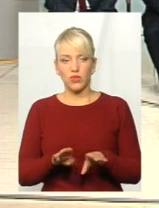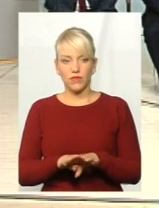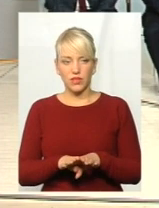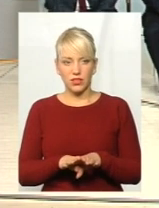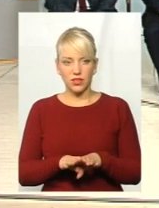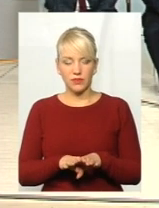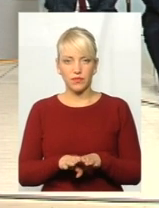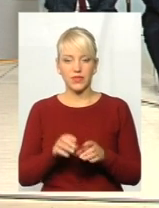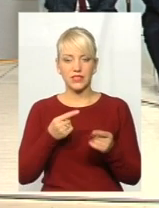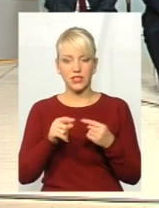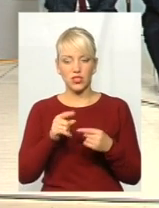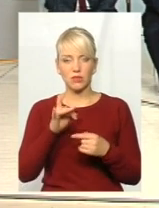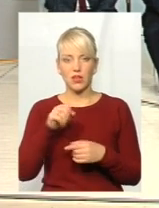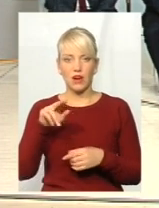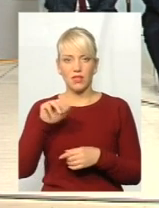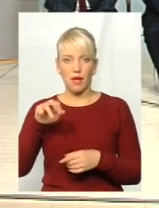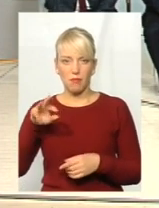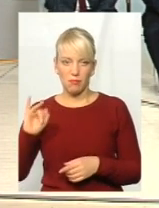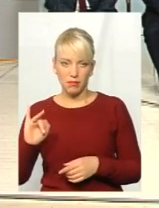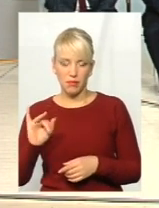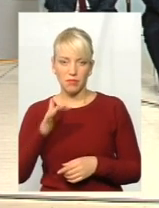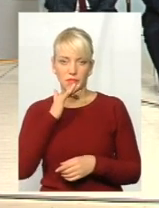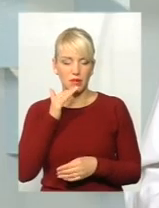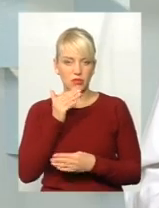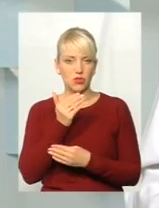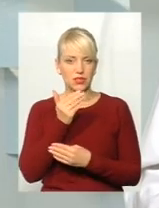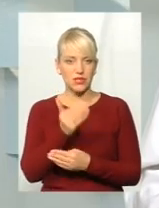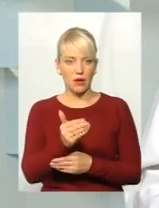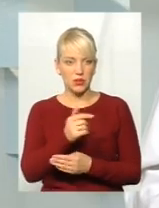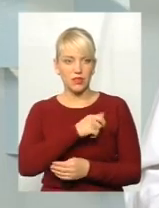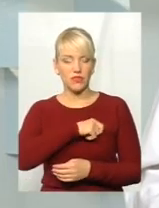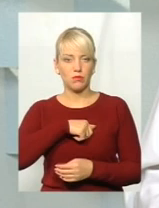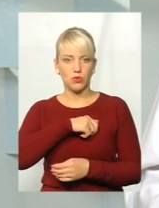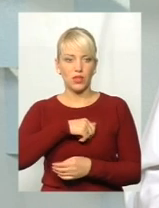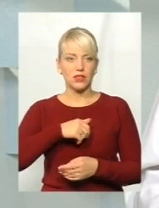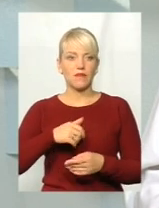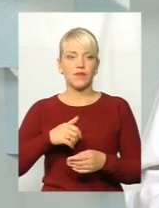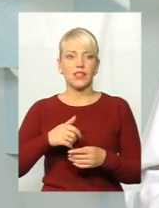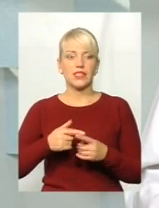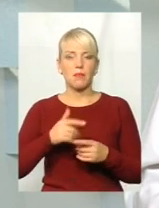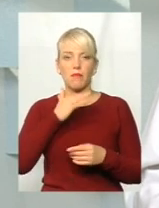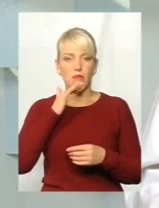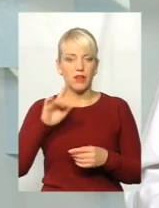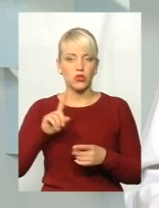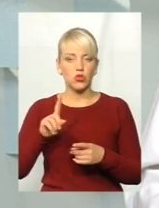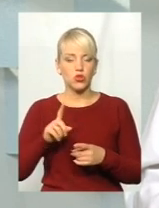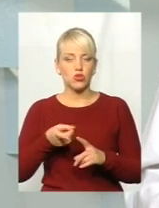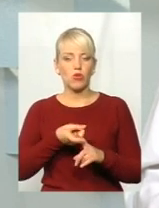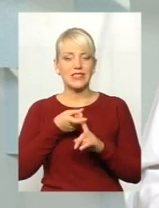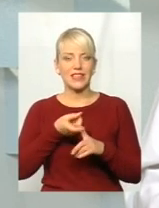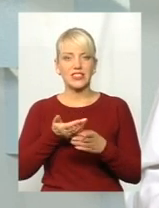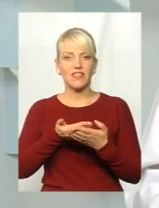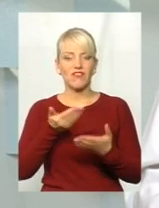багато депутатських запитів є і звернень. Багато чого залежить від фінансової спроможності, бо більшість